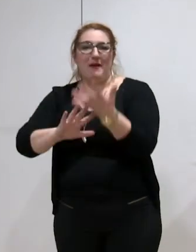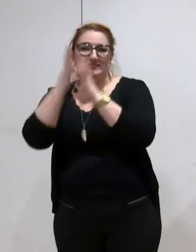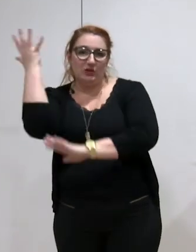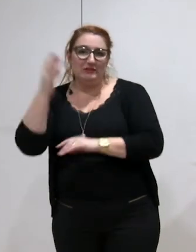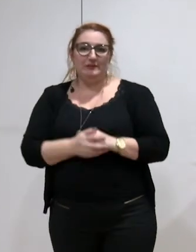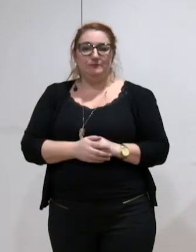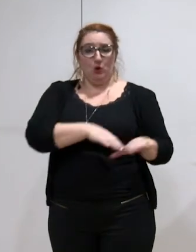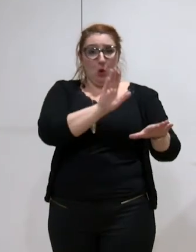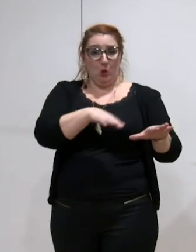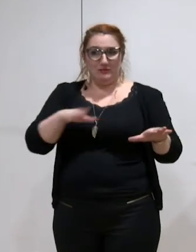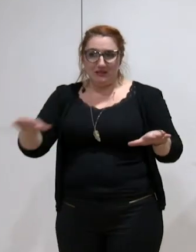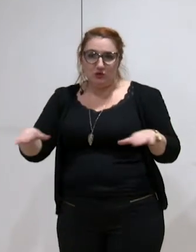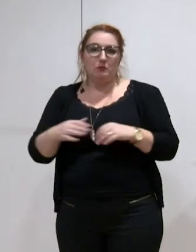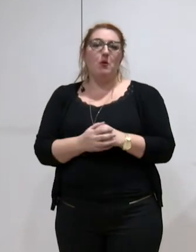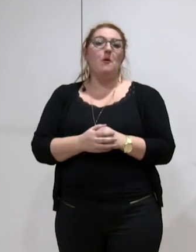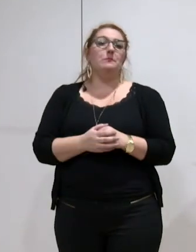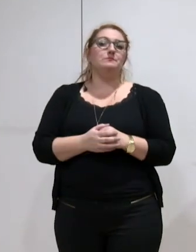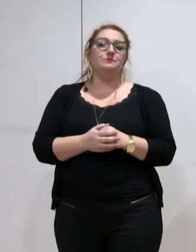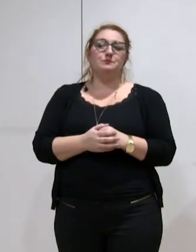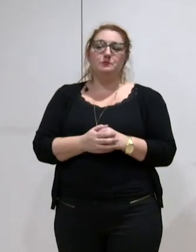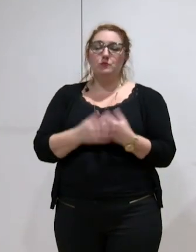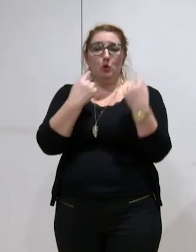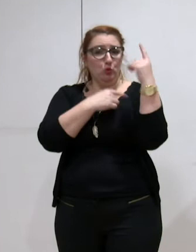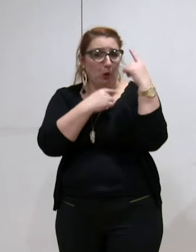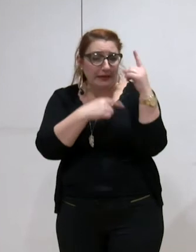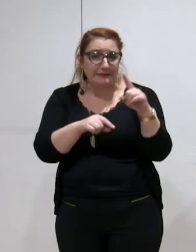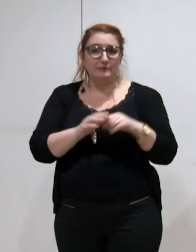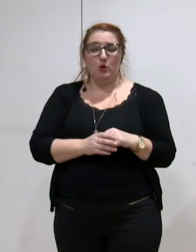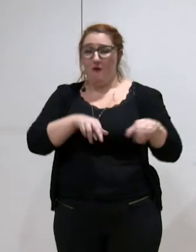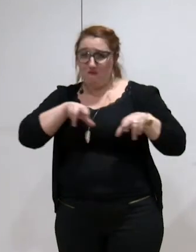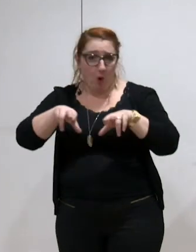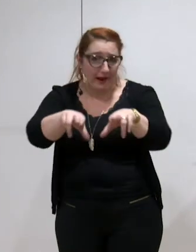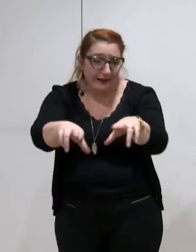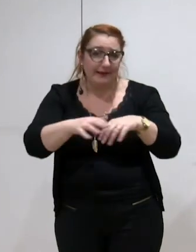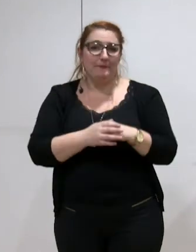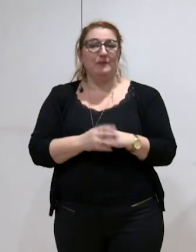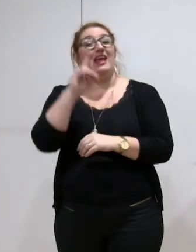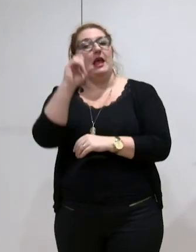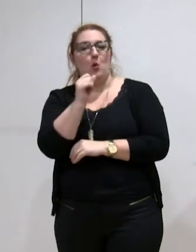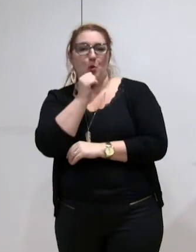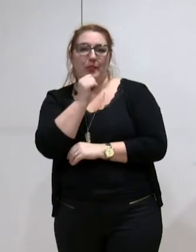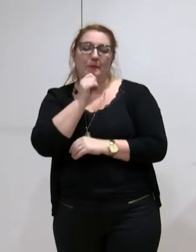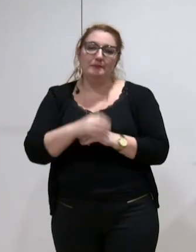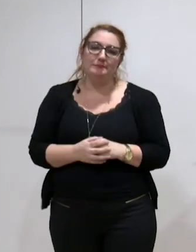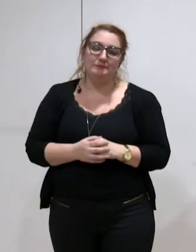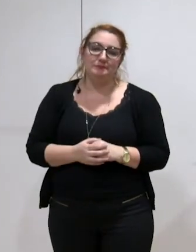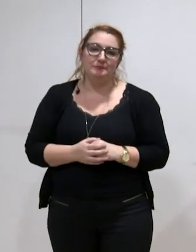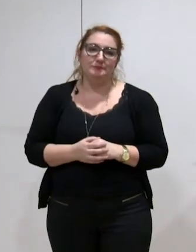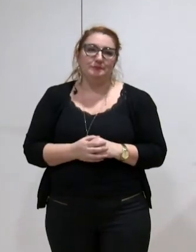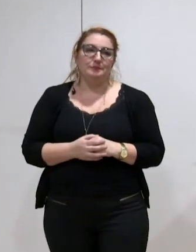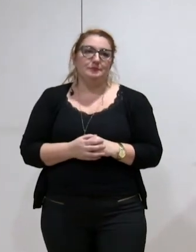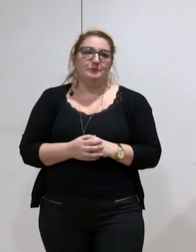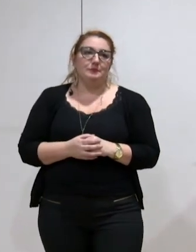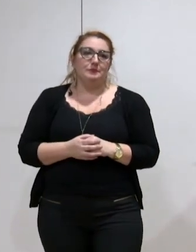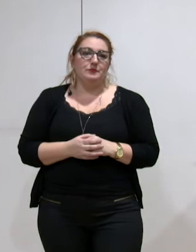ouvrage, donc les parkings en ouvrage, le tourisme, la voirie et l'eau potable. Il y avait